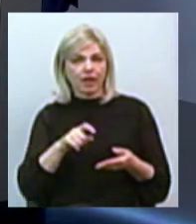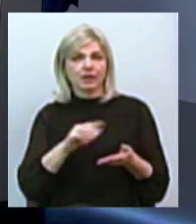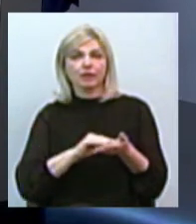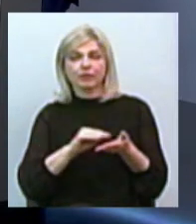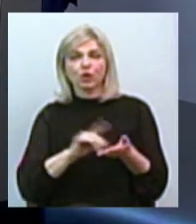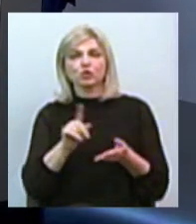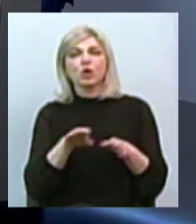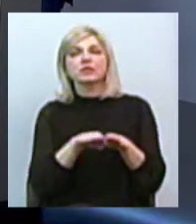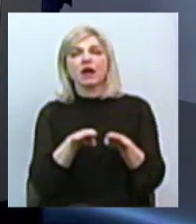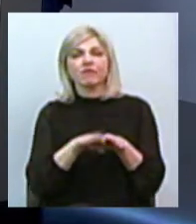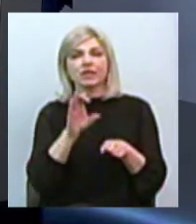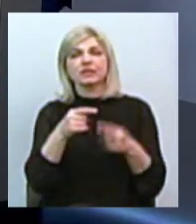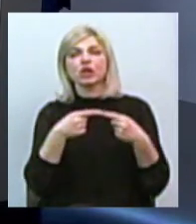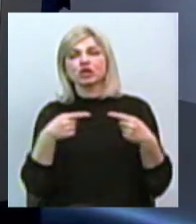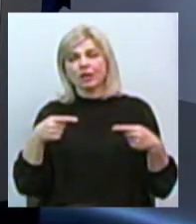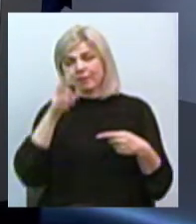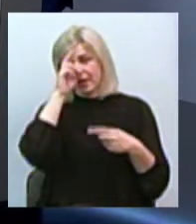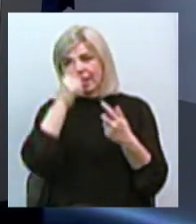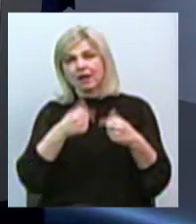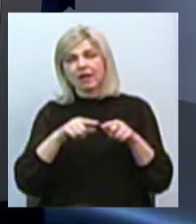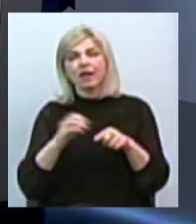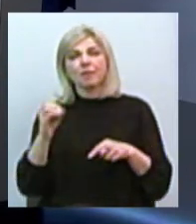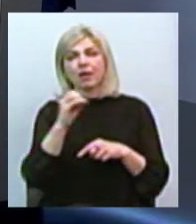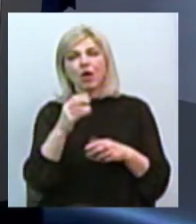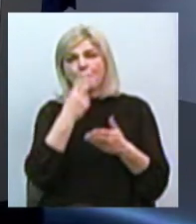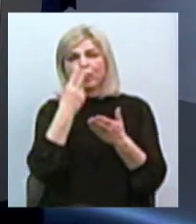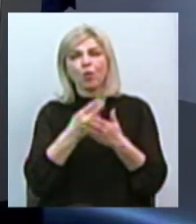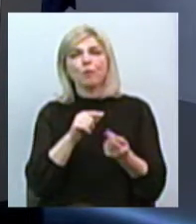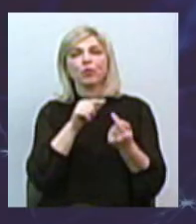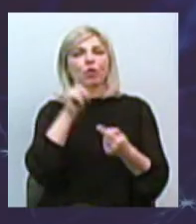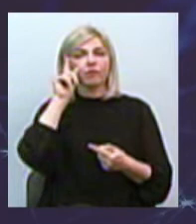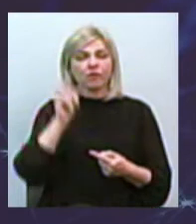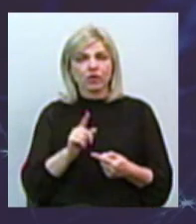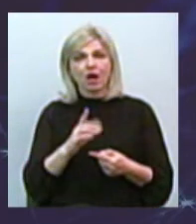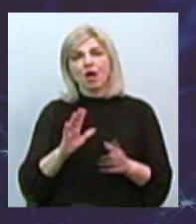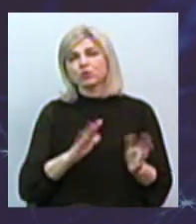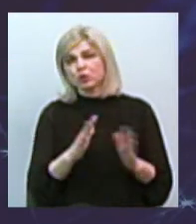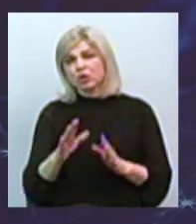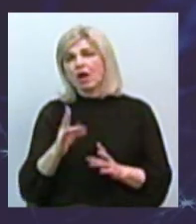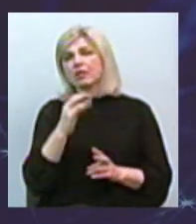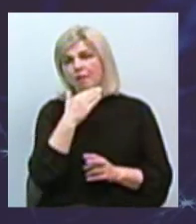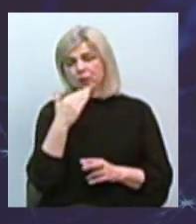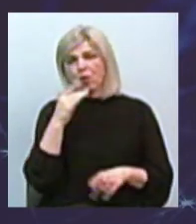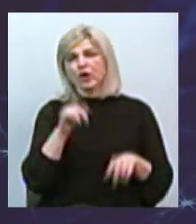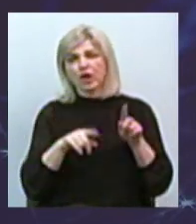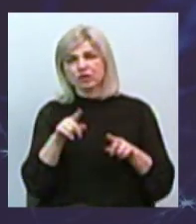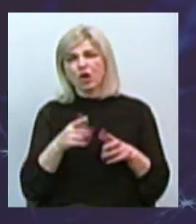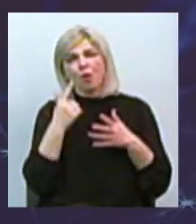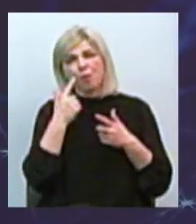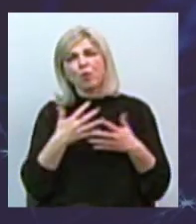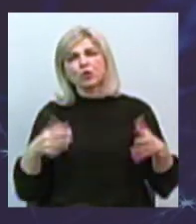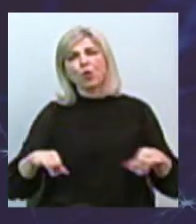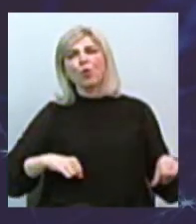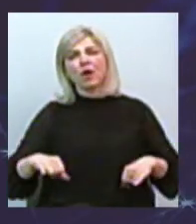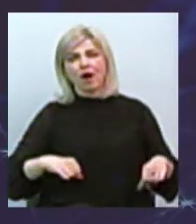що порівнюючи з іншими європейськими країнами, прояви антисемітизму в Україні відбуваються набагато рідше і носять більше хуліганський характер, ніж